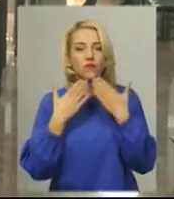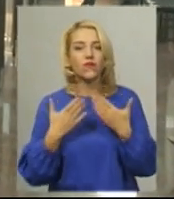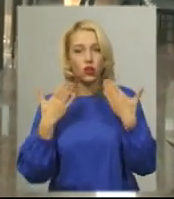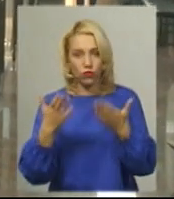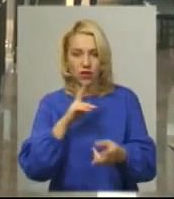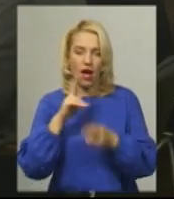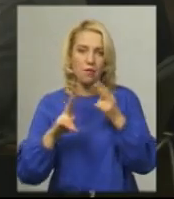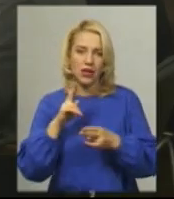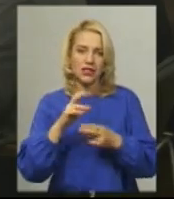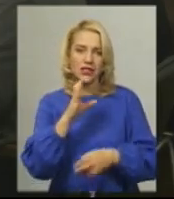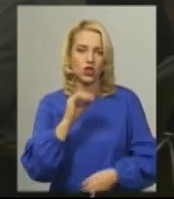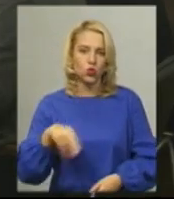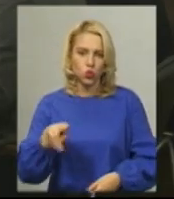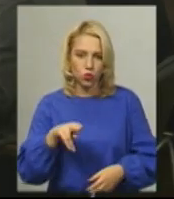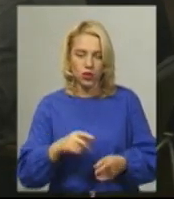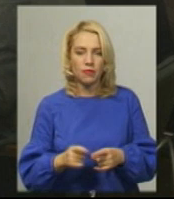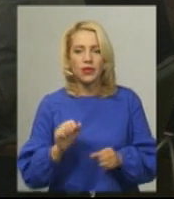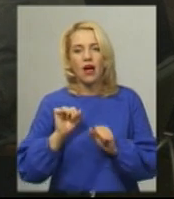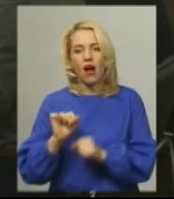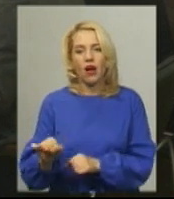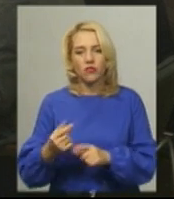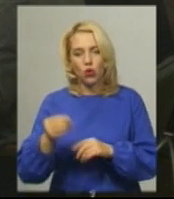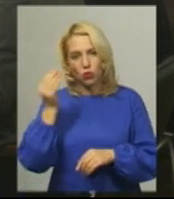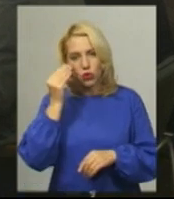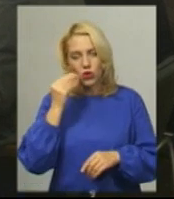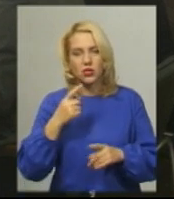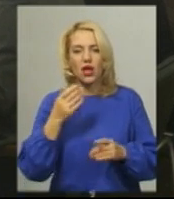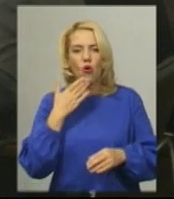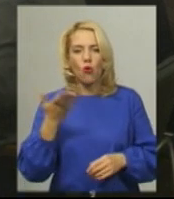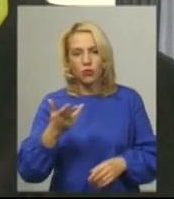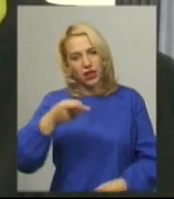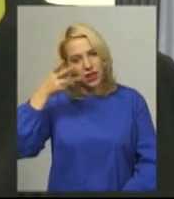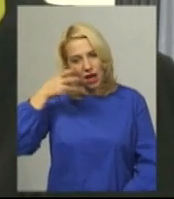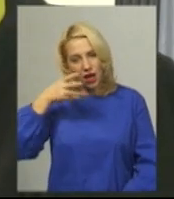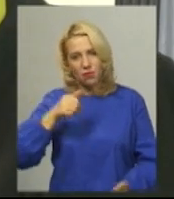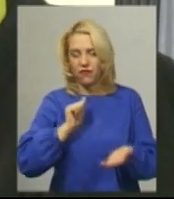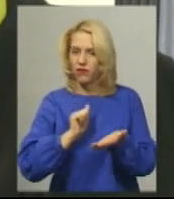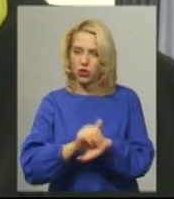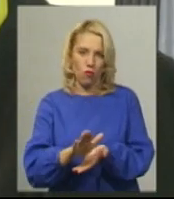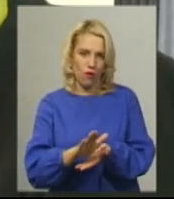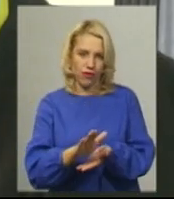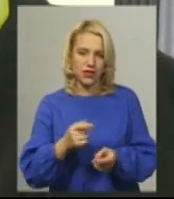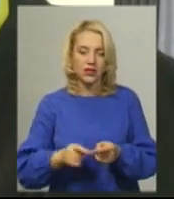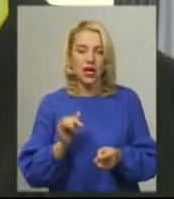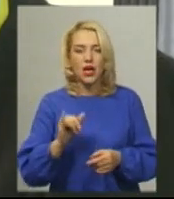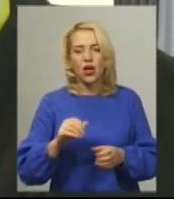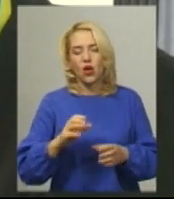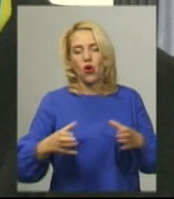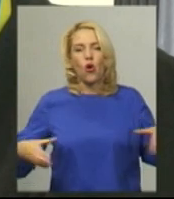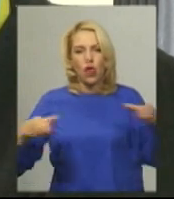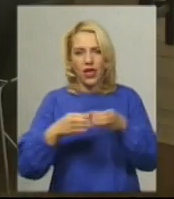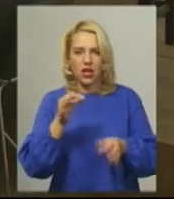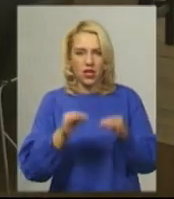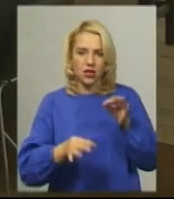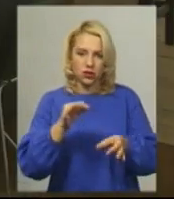апеляційний суд. Адвокати підозрюваних у побитті коментувати бушчо на камеру відмовилися. В колегах суддів Хмельницького апеляційного суду